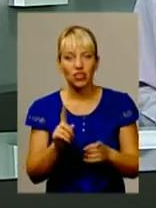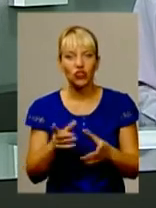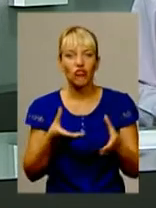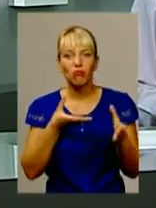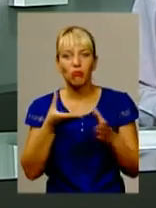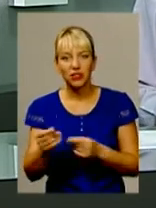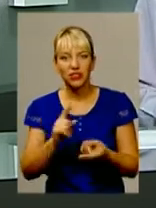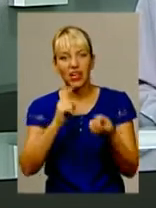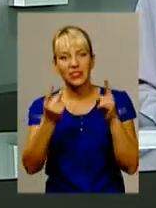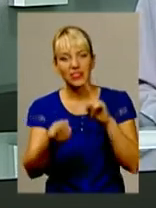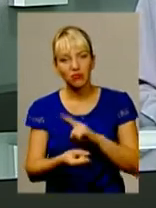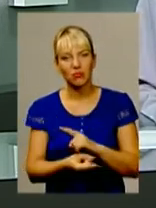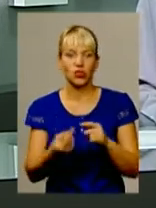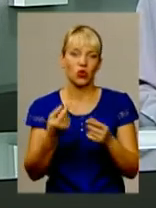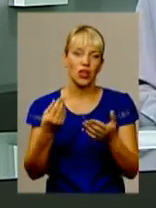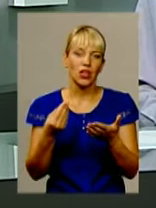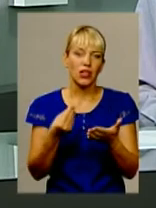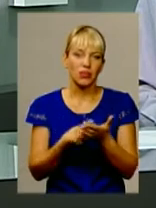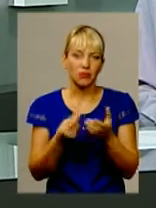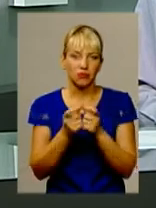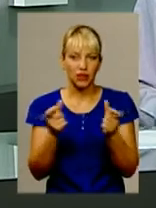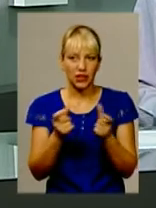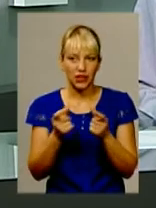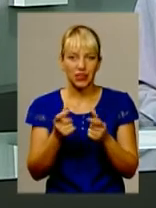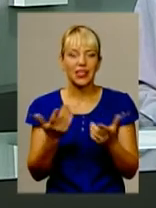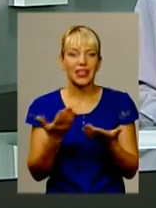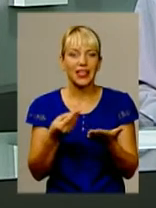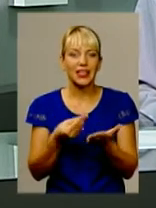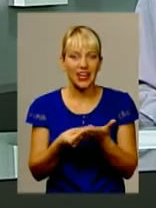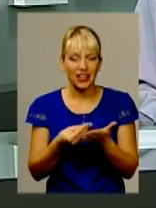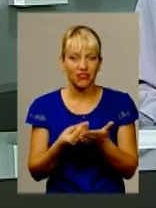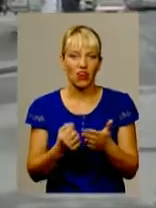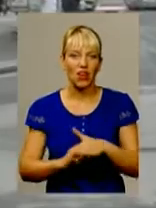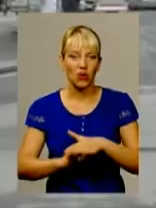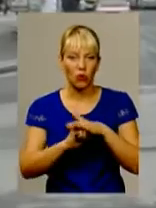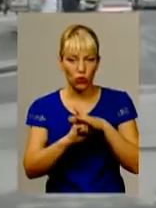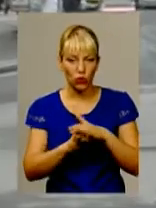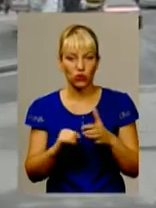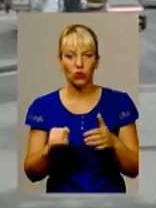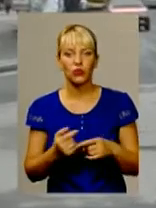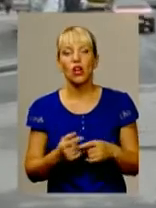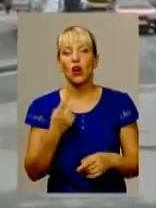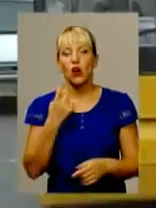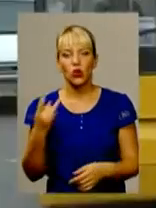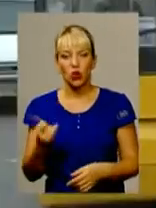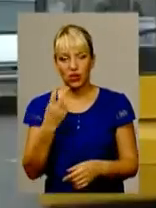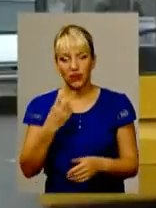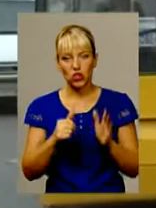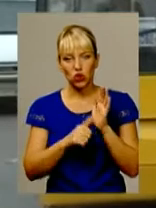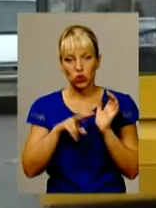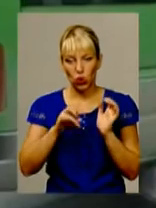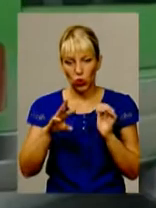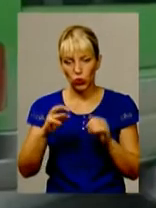проїзду та який тариф нині економічно обґрунтований – далі у сюжеті. Одного разу, 26 лютого цього року,